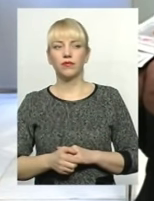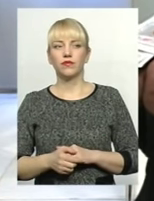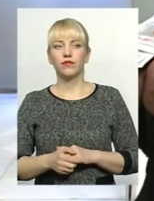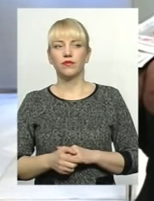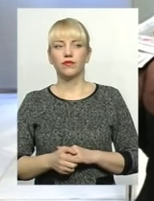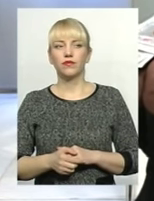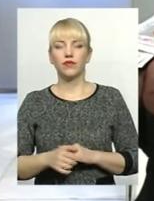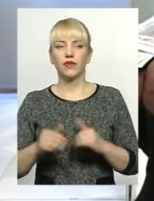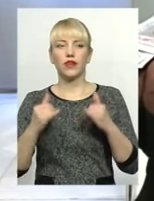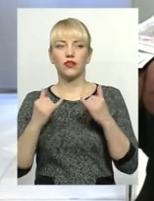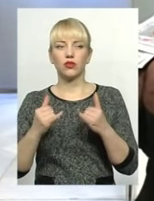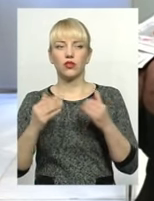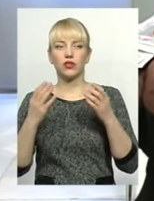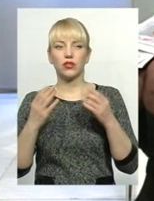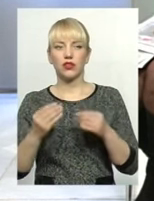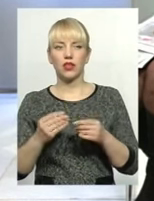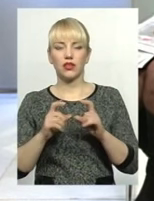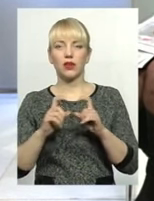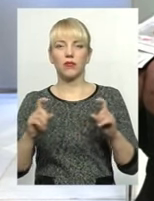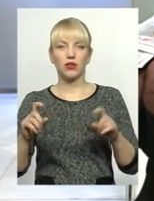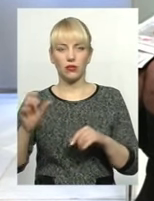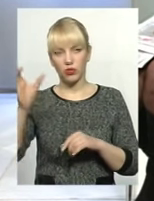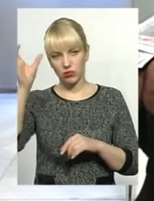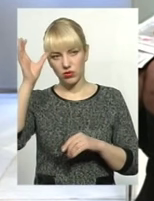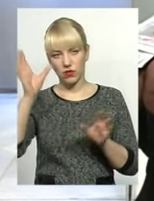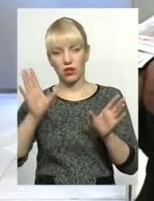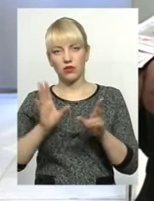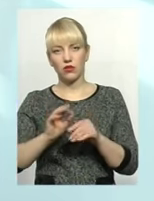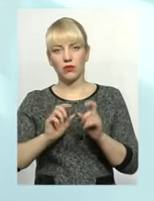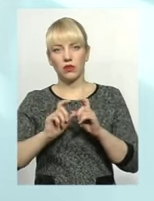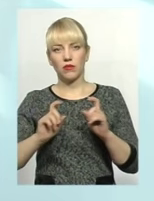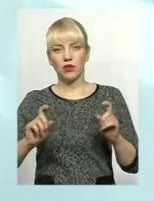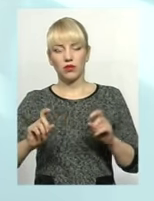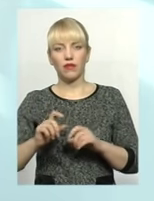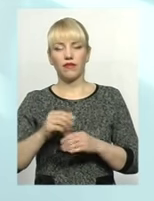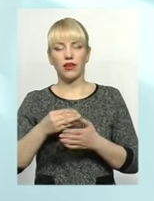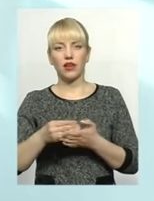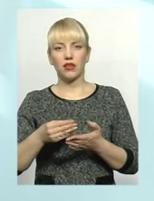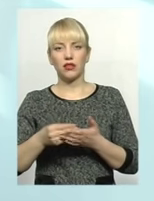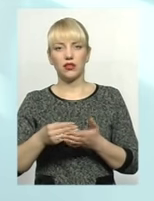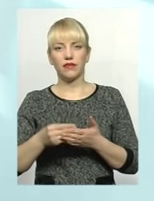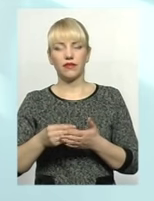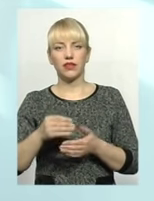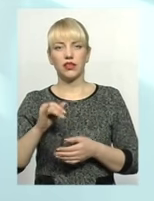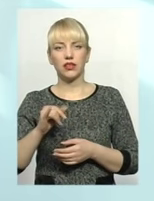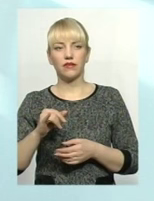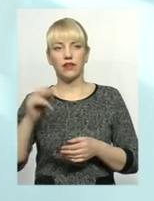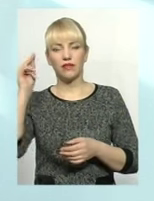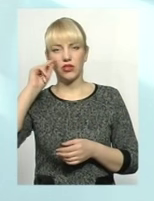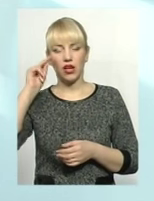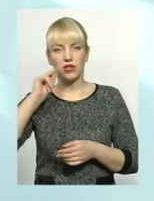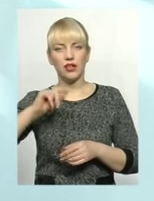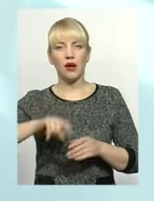Тетяна. На сьогоднішній день Департаментом освіти разом з Департаментом фінансів, скажімо так, вивчається